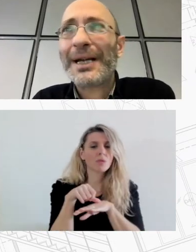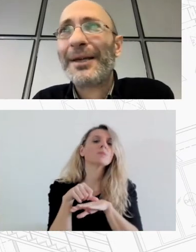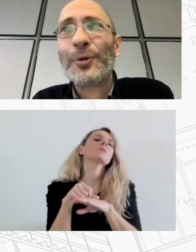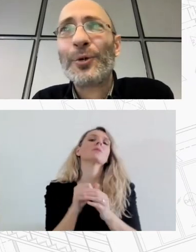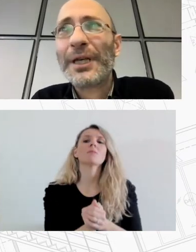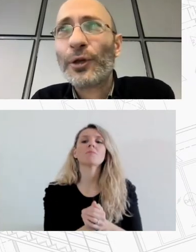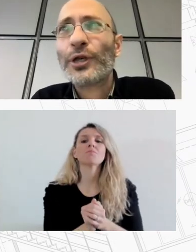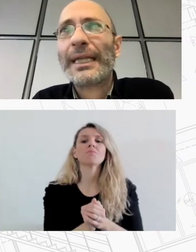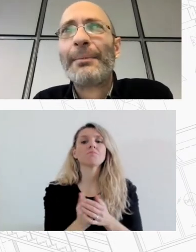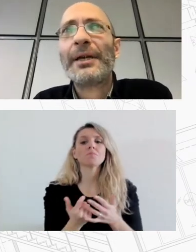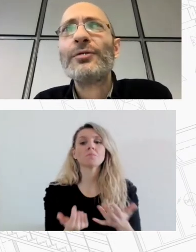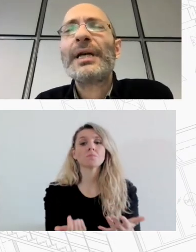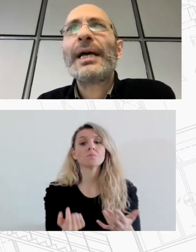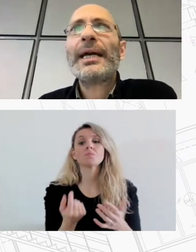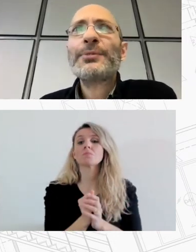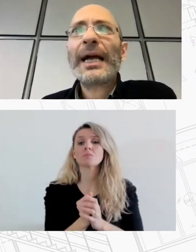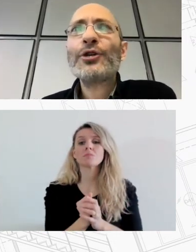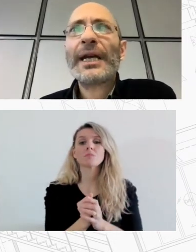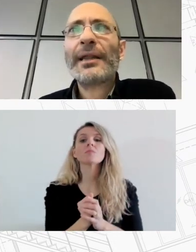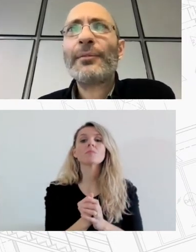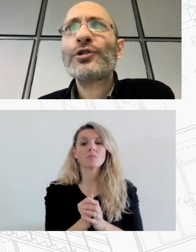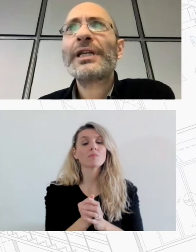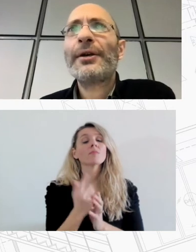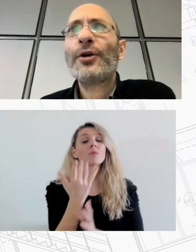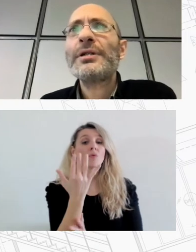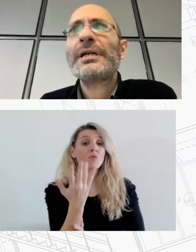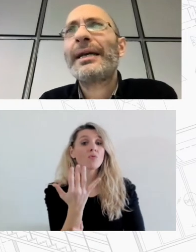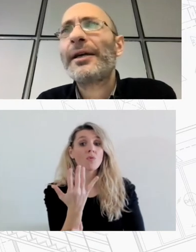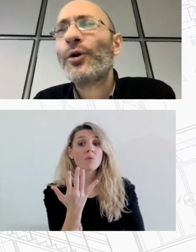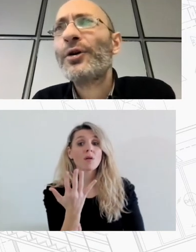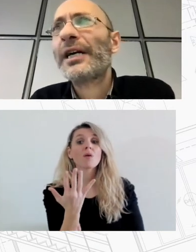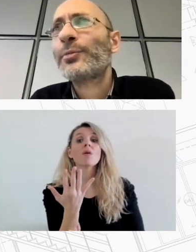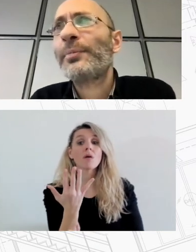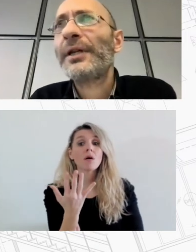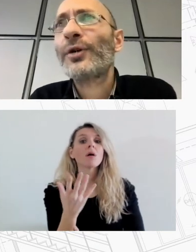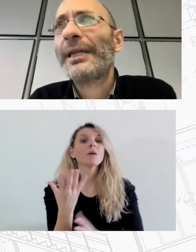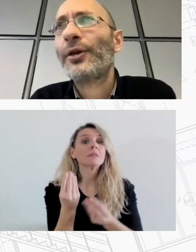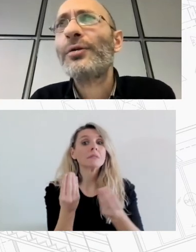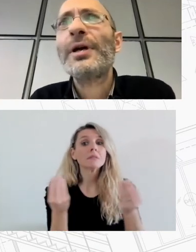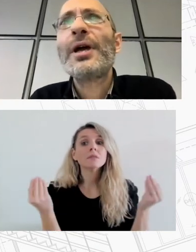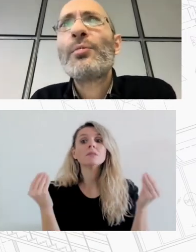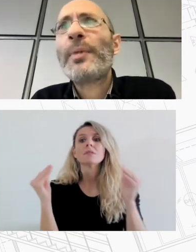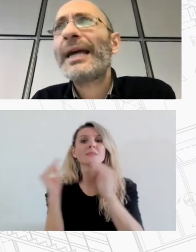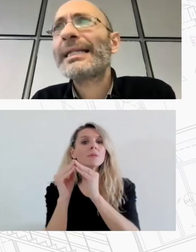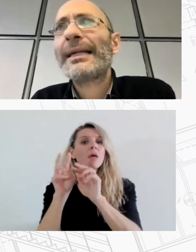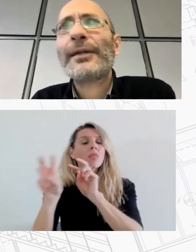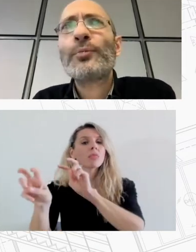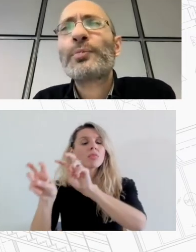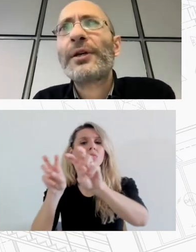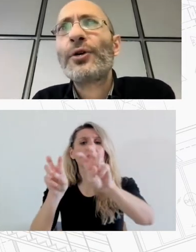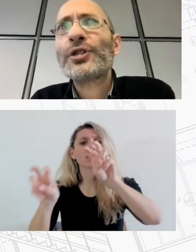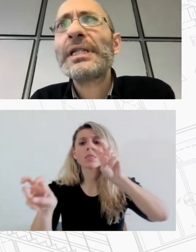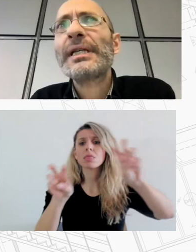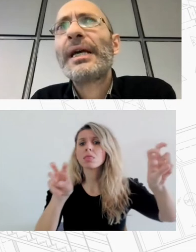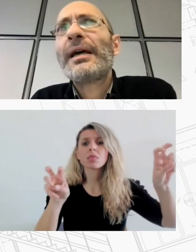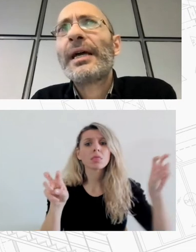είχαμε κατά νόου ότι είναι τόσο εκτεταμένο ένας μεγάλος αριθμός κενών ανενεργών να χρησιμοποιεί των κατοικιών που παρά τις κατατόπους